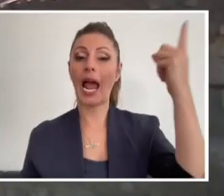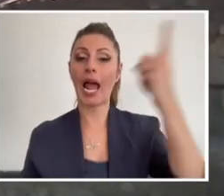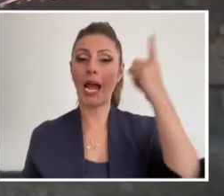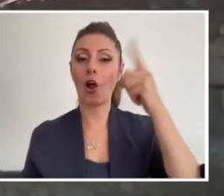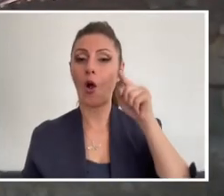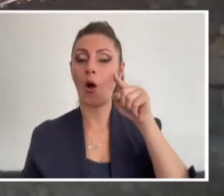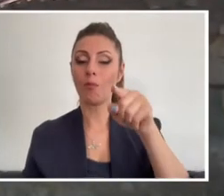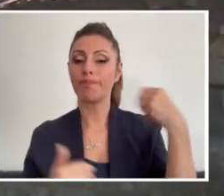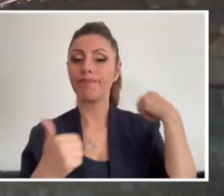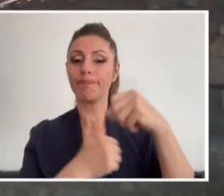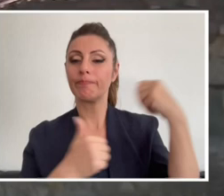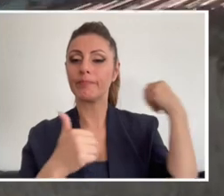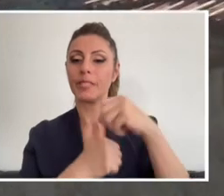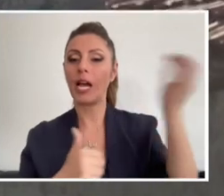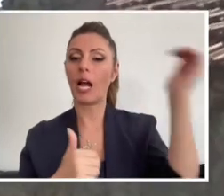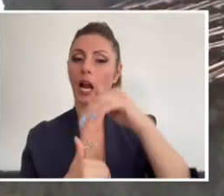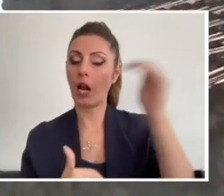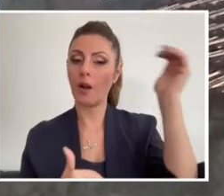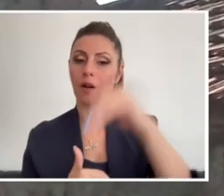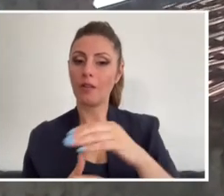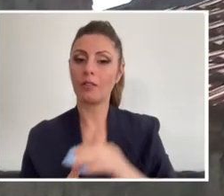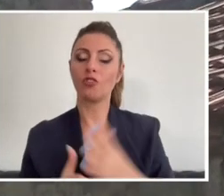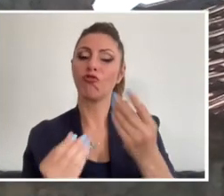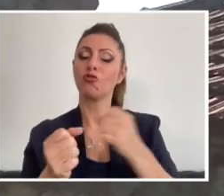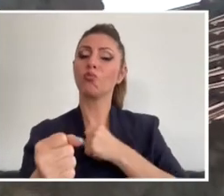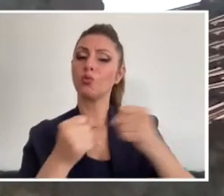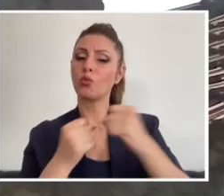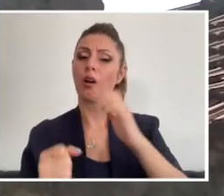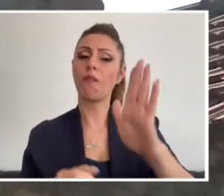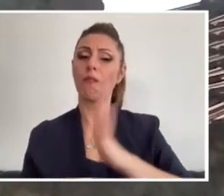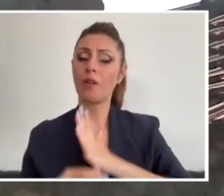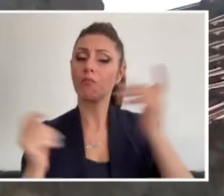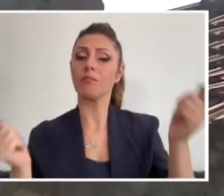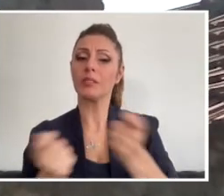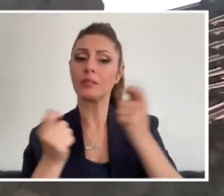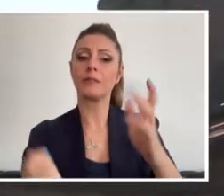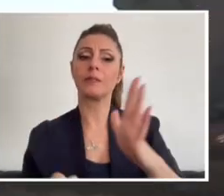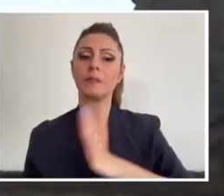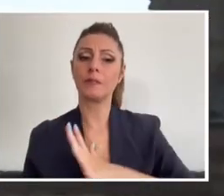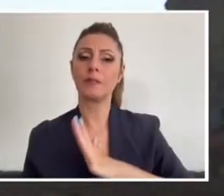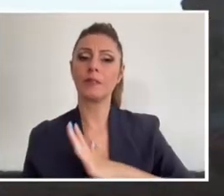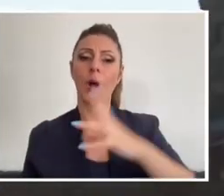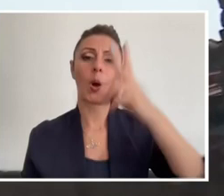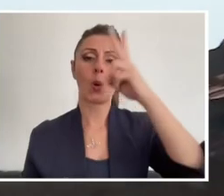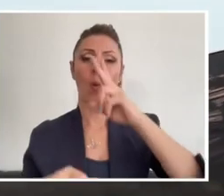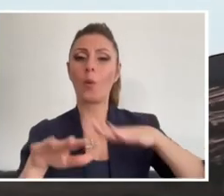peş peşe geliyorlar. Yoğun bir mücadele var. Zaten köyün üzerindeki duman tabakasında